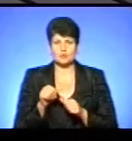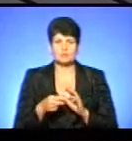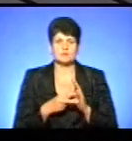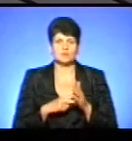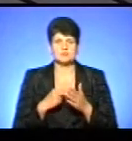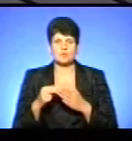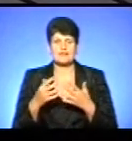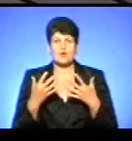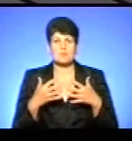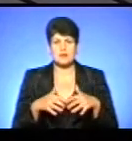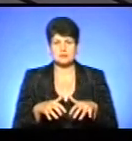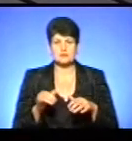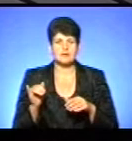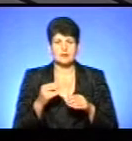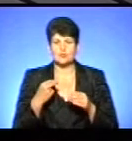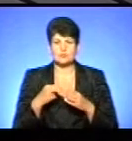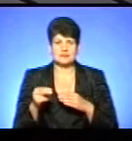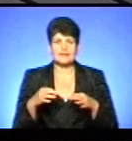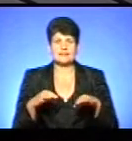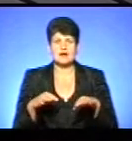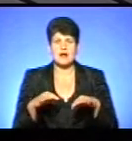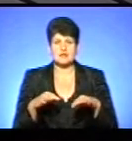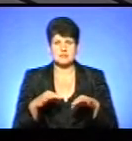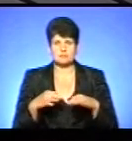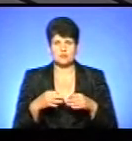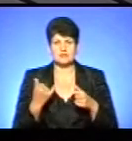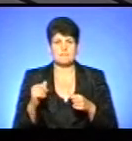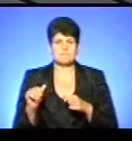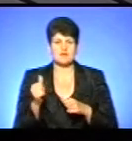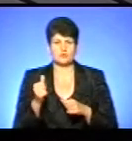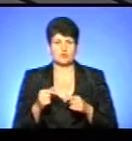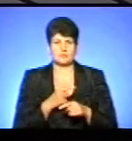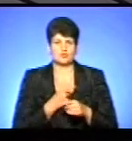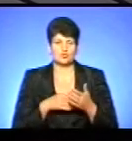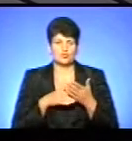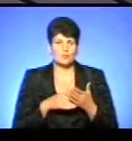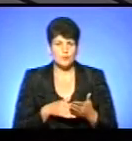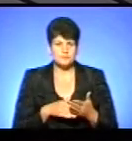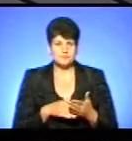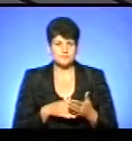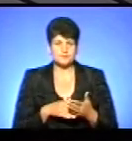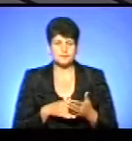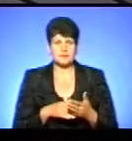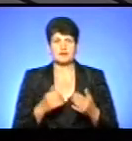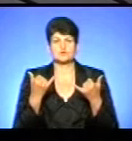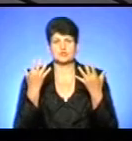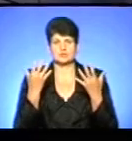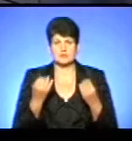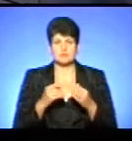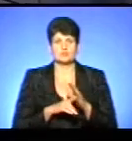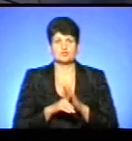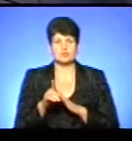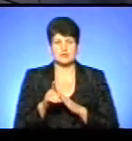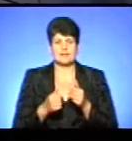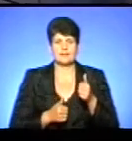закупити обладнання і закупити транспорт для саме первинної медичної допомоги. Тобто, вже на сьогоднішній день ми почали